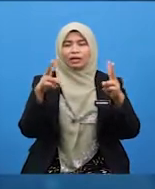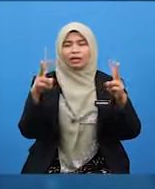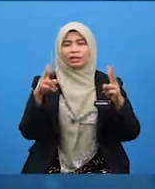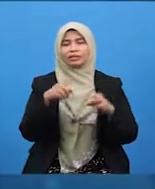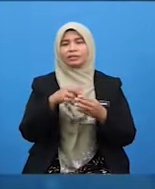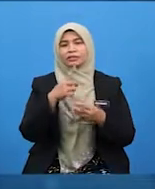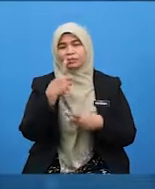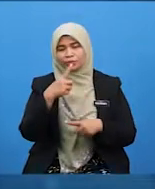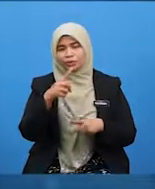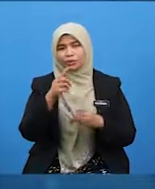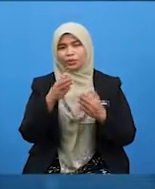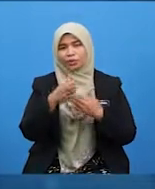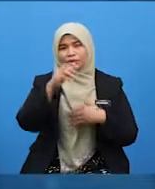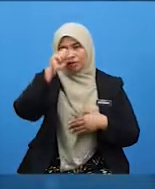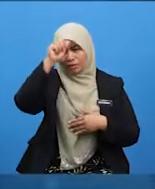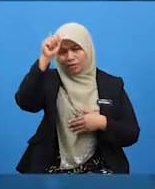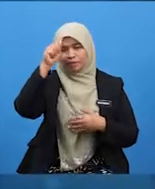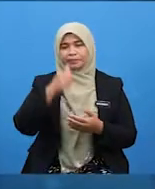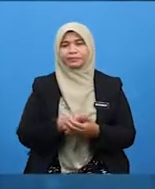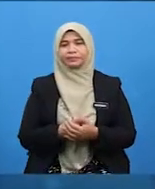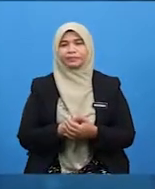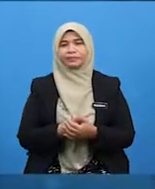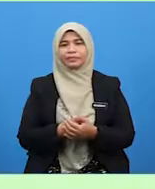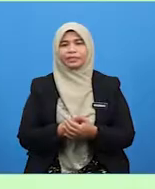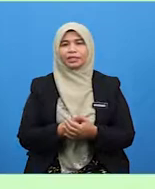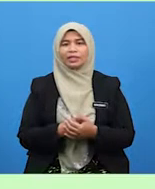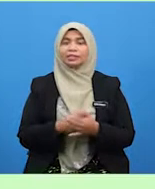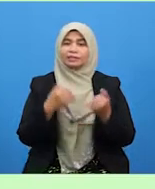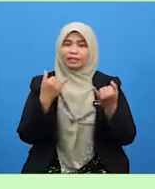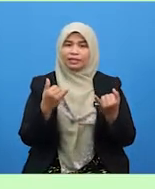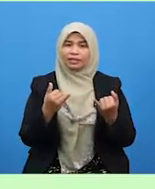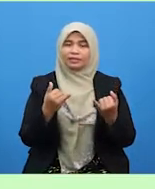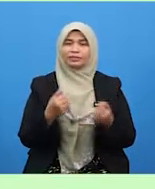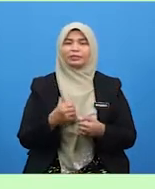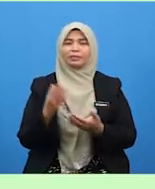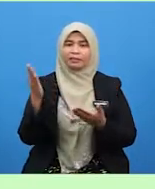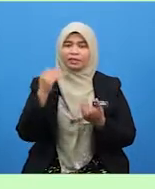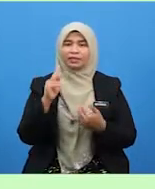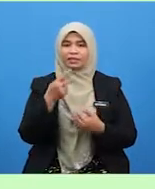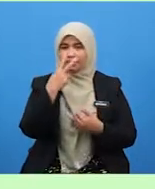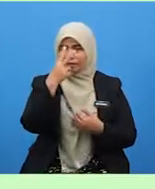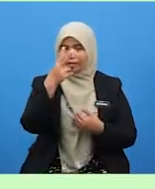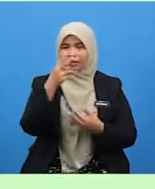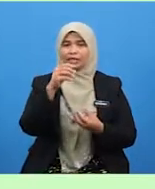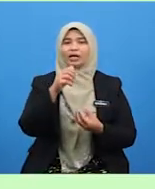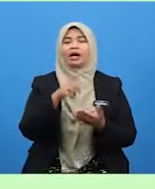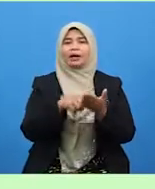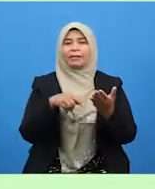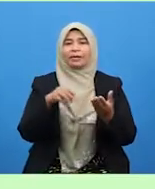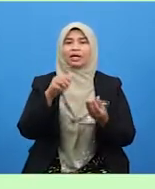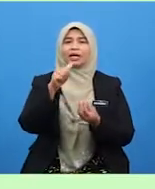dituntut oleh Allah SWT. Sekarang, mari kita lihat